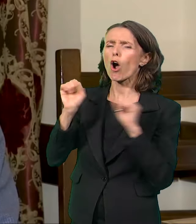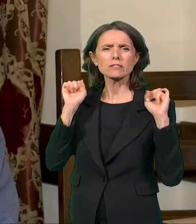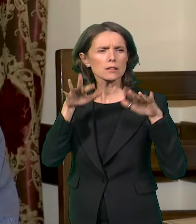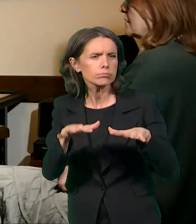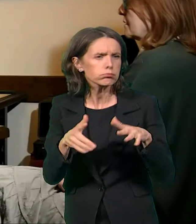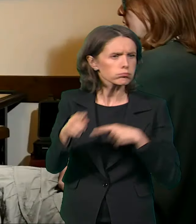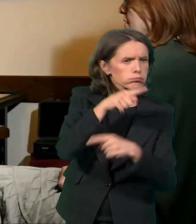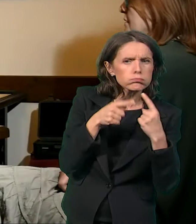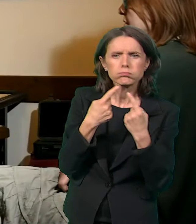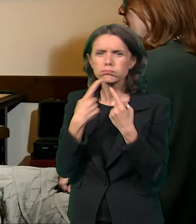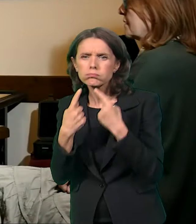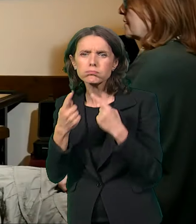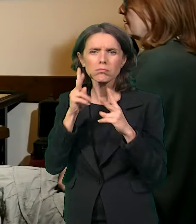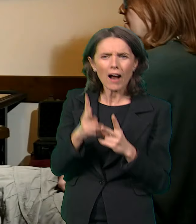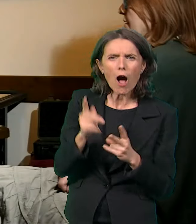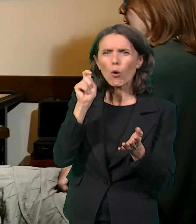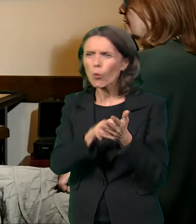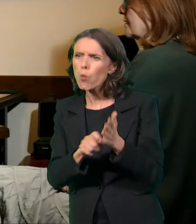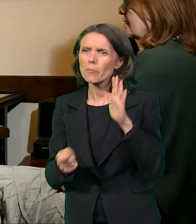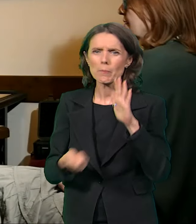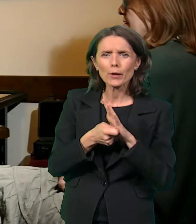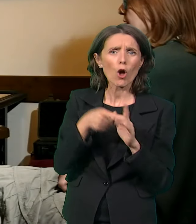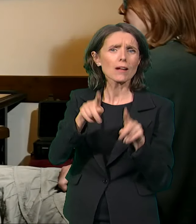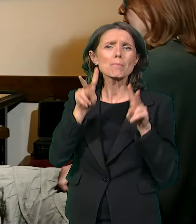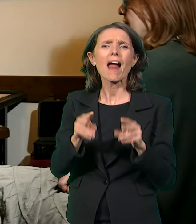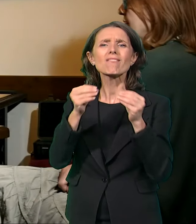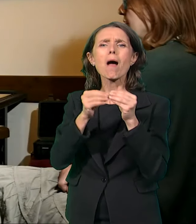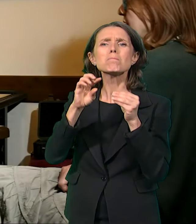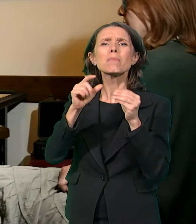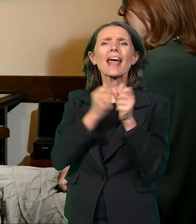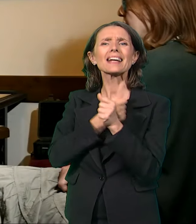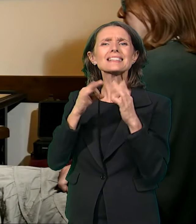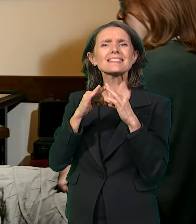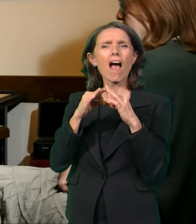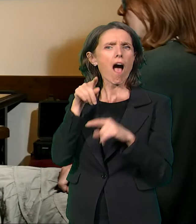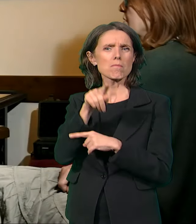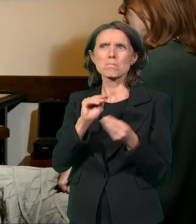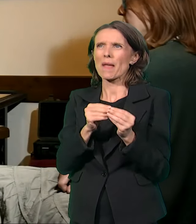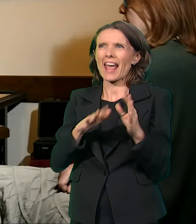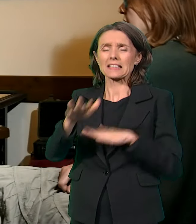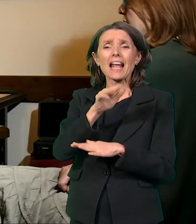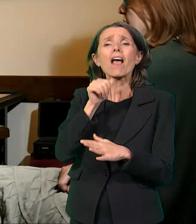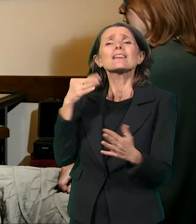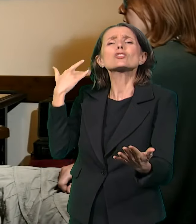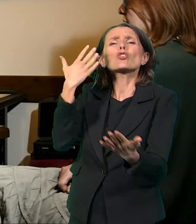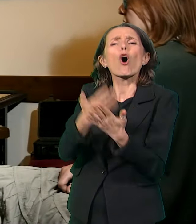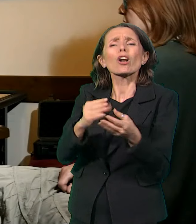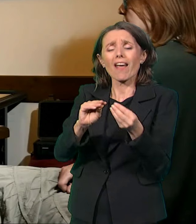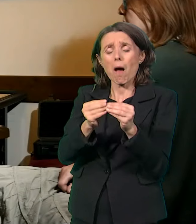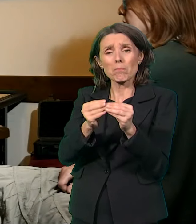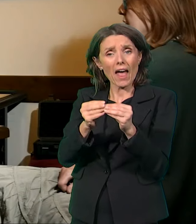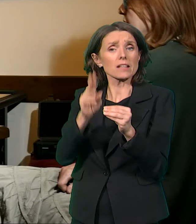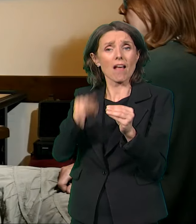prodaja i prava berža. I to je zabeleženo u istoriji bezbedranskog poslovanja, da je